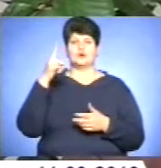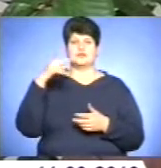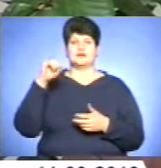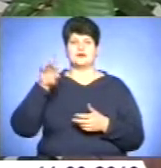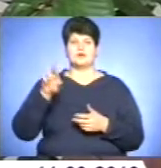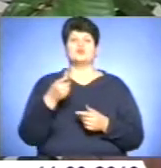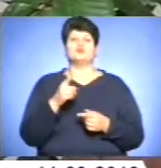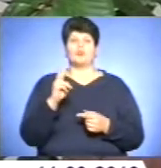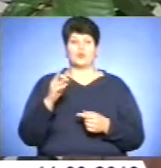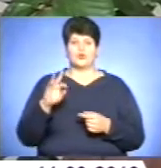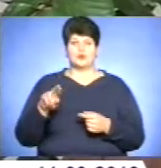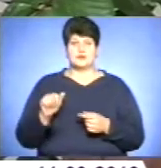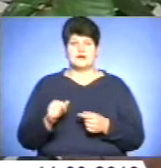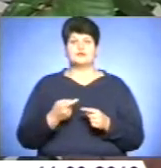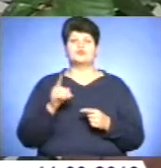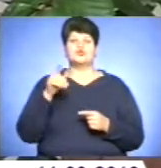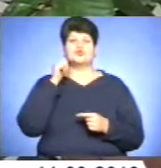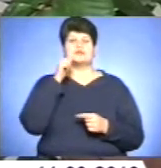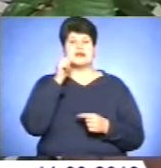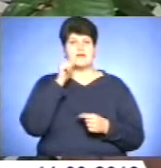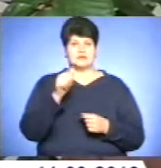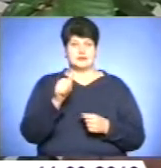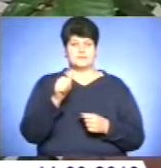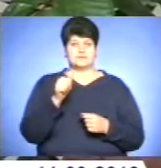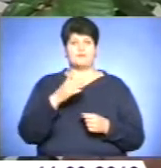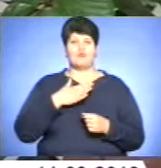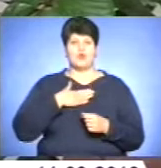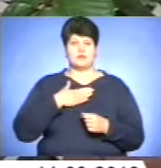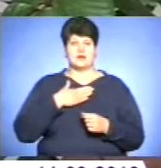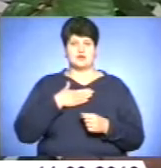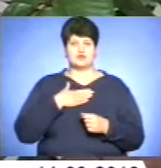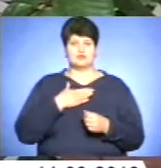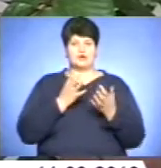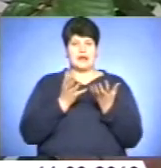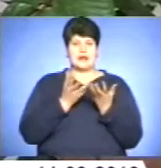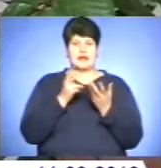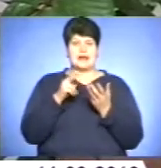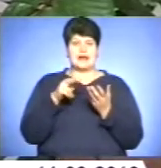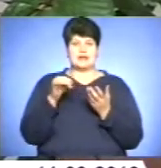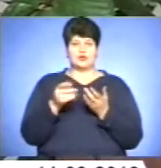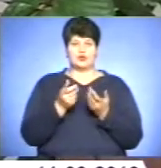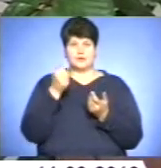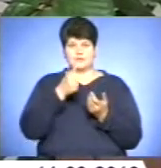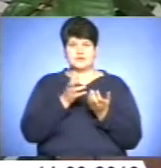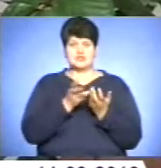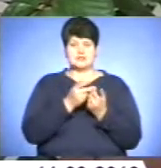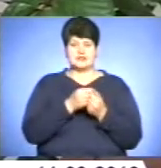колодія? Тому що завтра по нашому літочисленню наступає